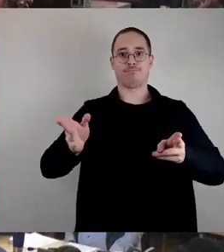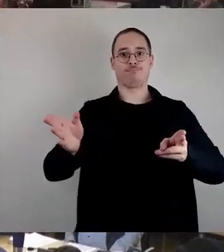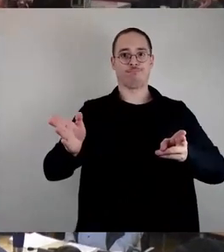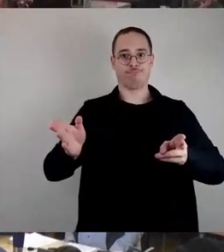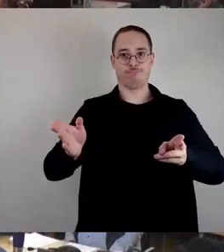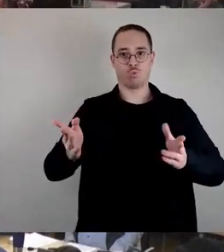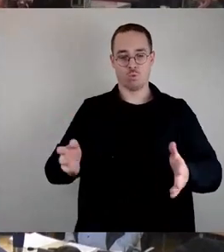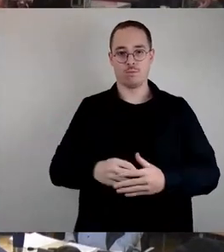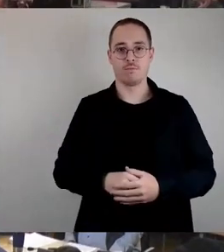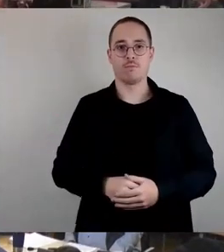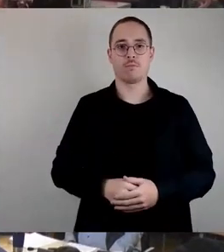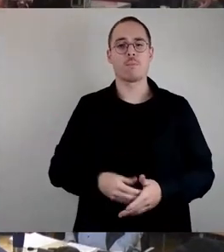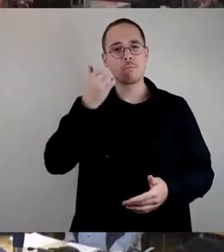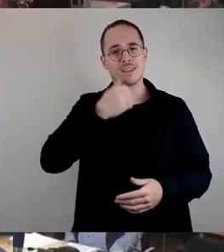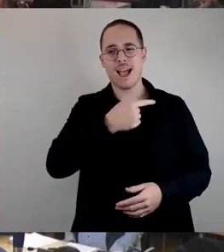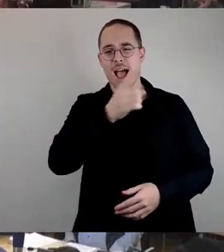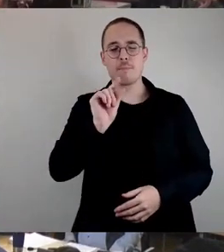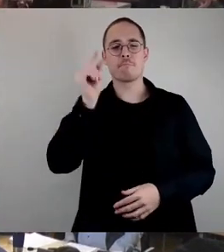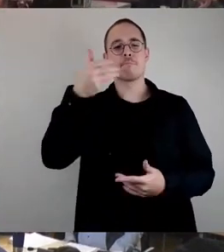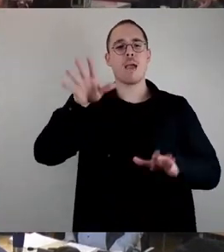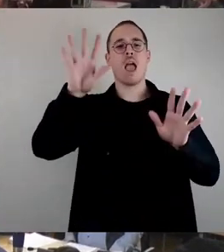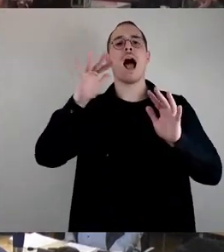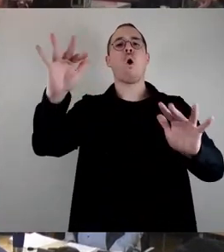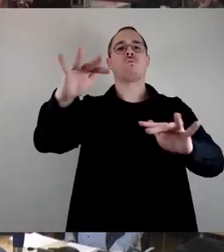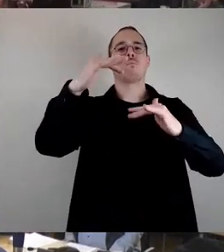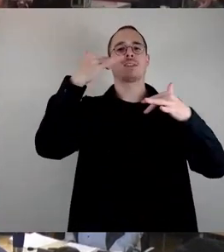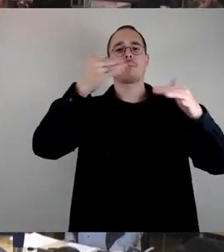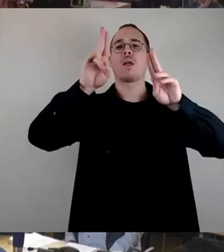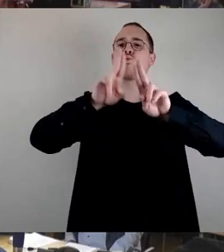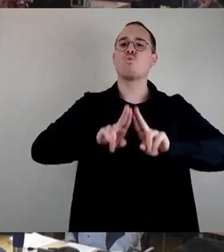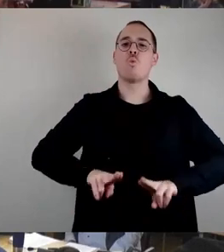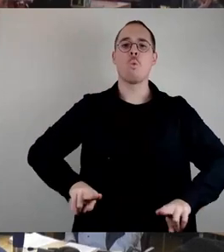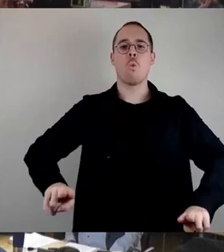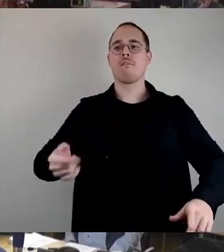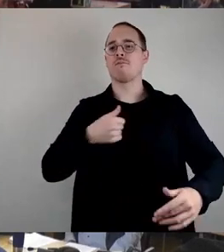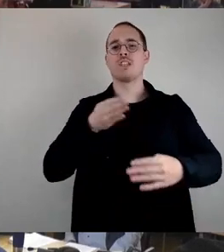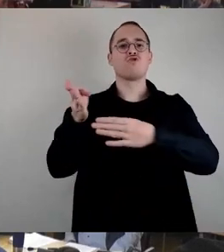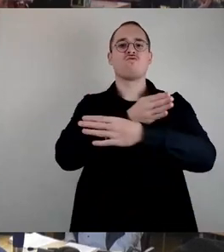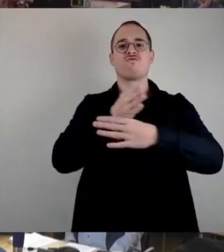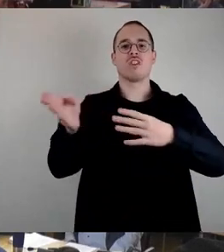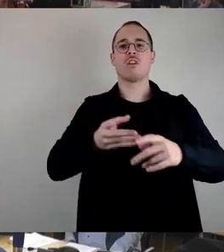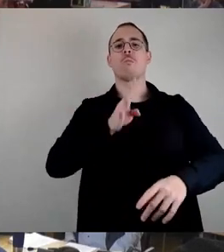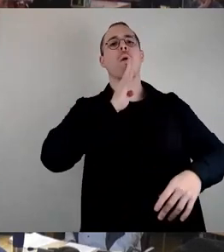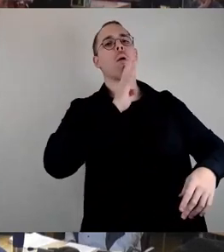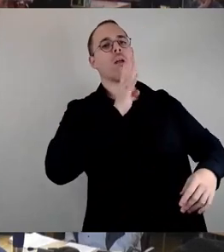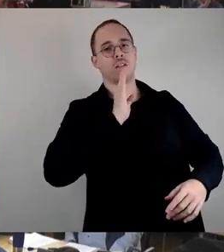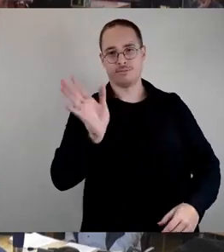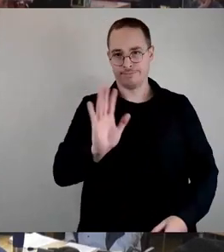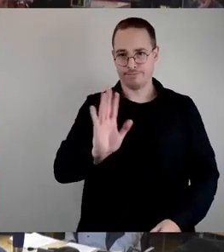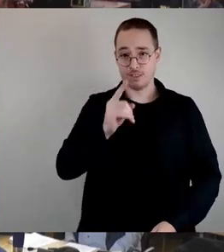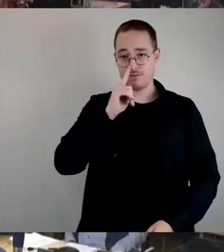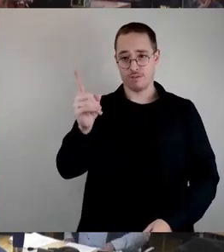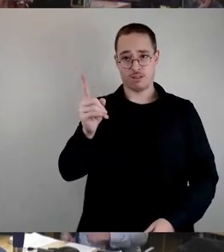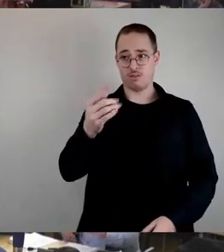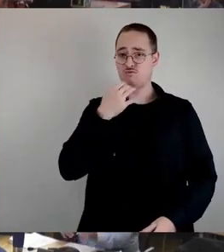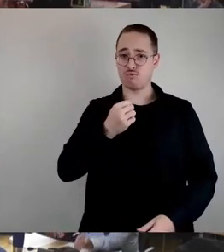Aufmerksamkeit und Ruhe den Rednern hier vorne entgegenzubringen. Wer Redebedarf hat, solle das bitte vor der Tür machen.